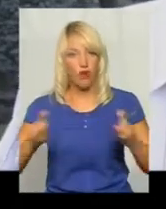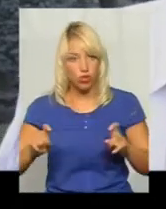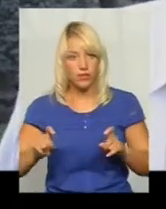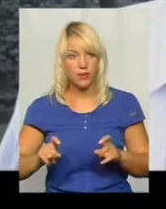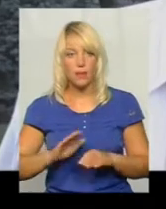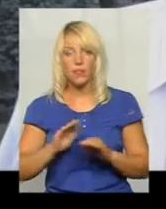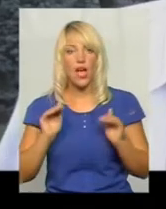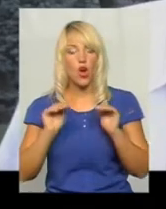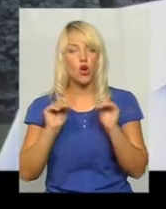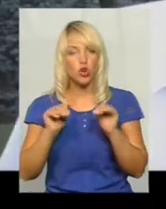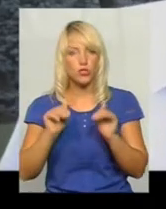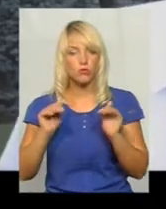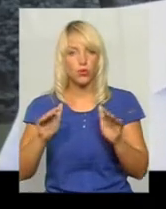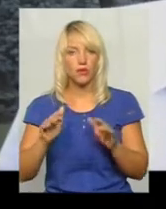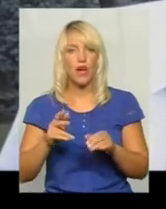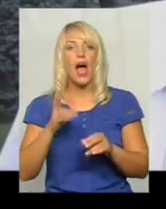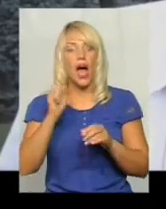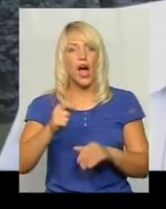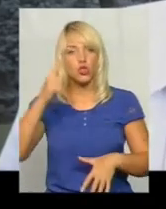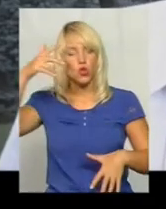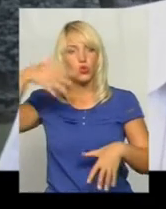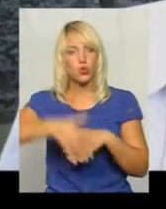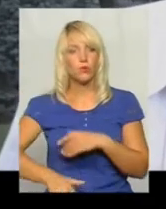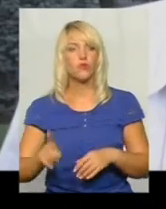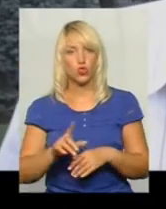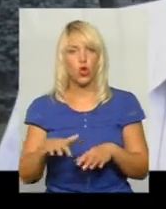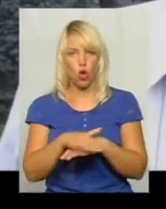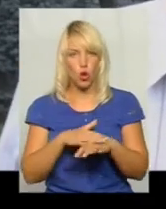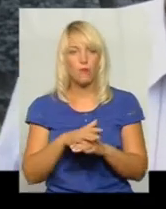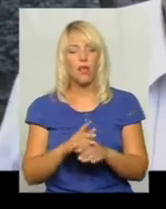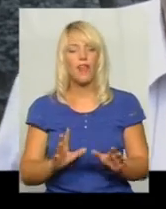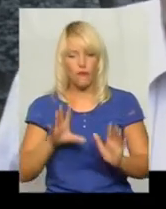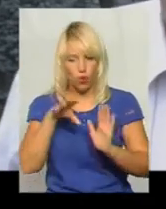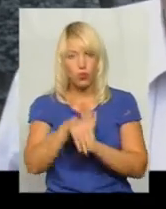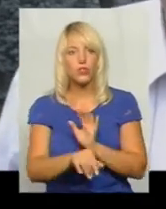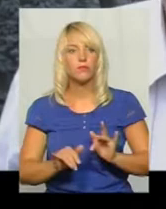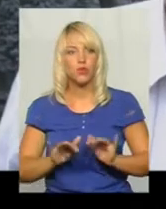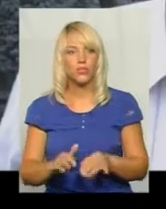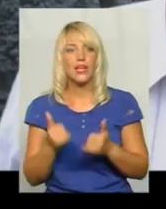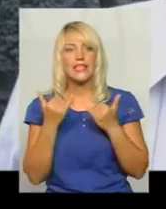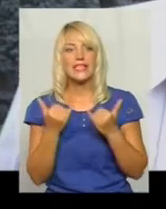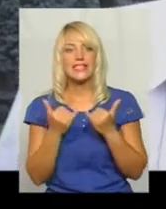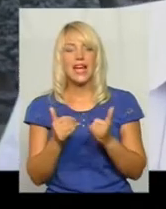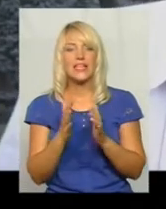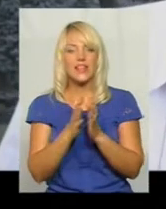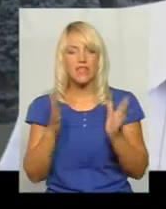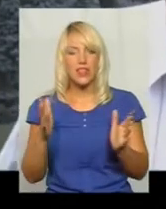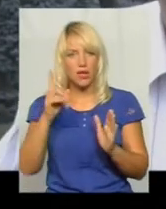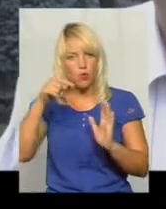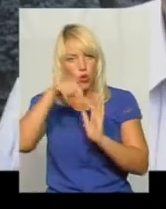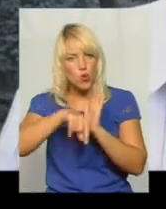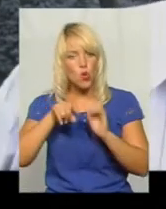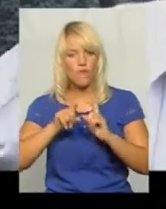розбудив, а якось зрозумів, що громада включилась в процес. І зараз от велика буде роль фонда.